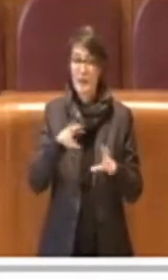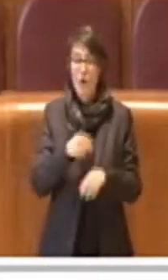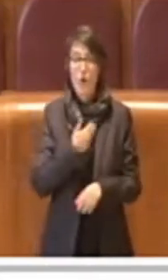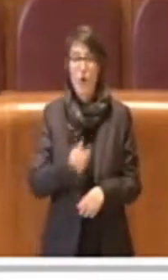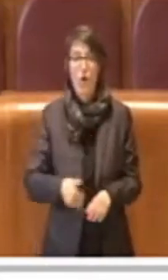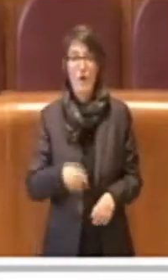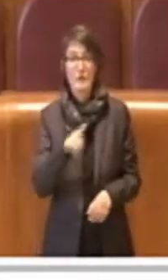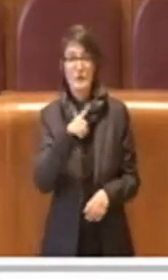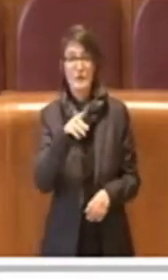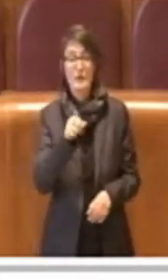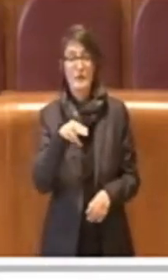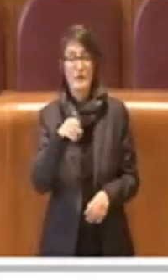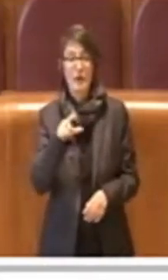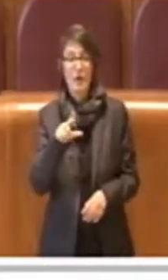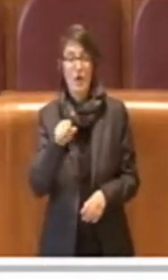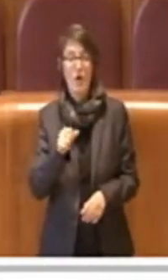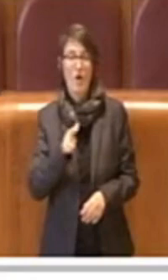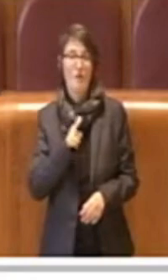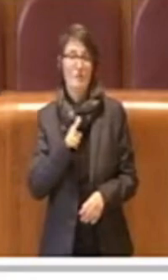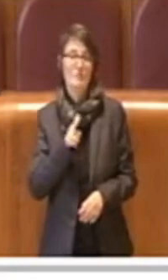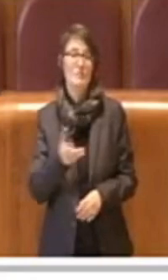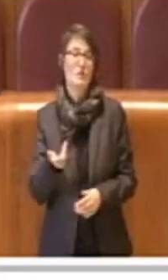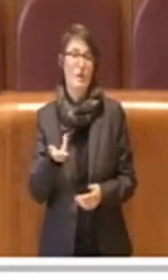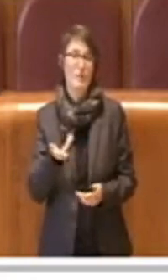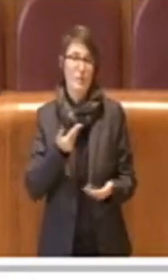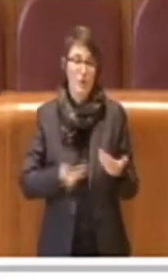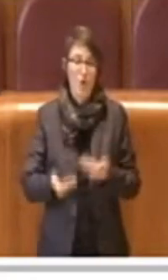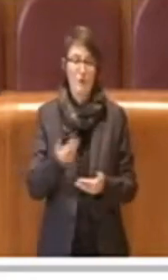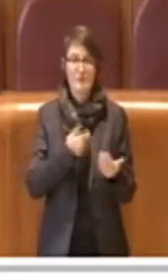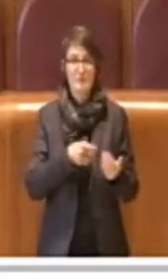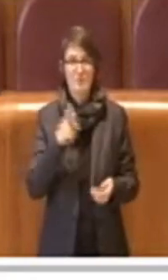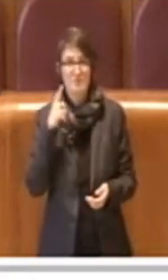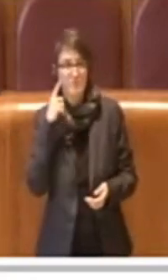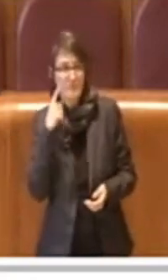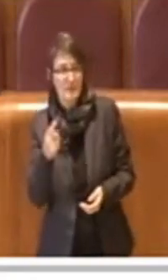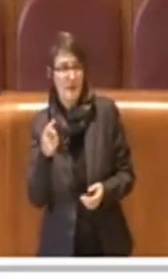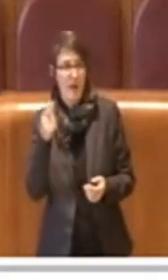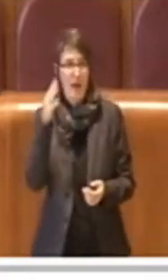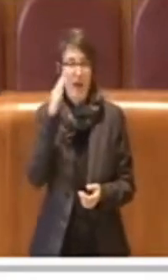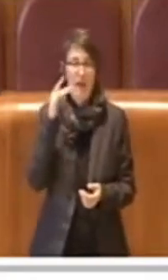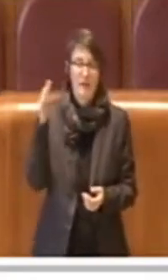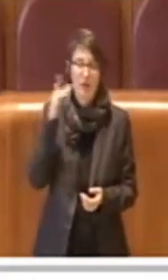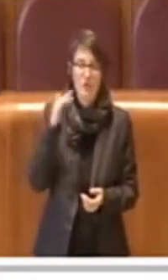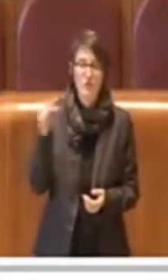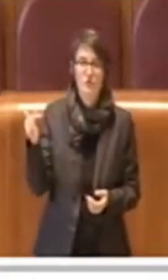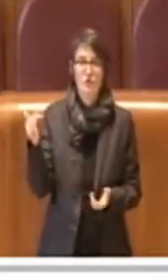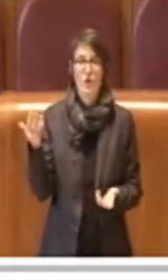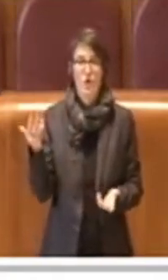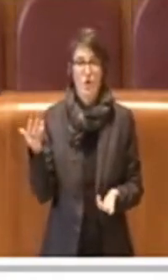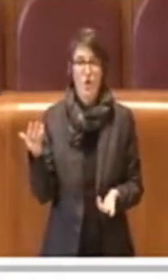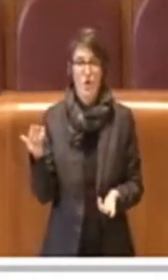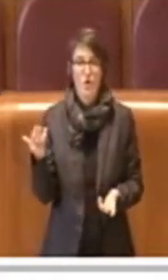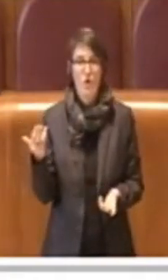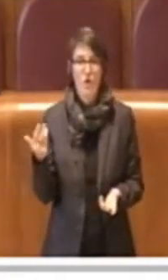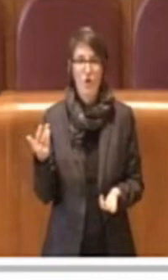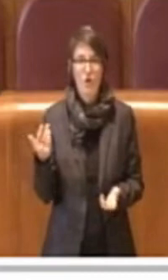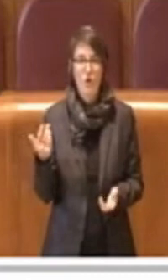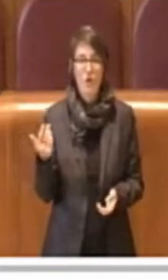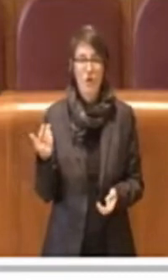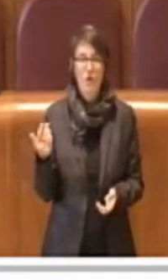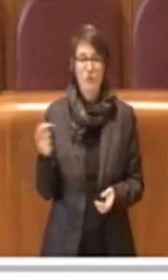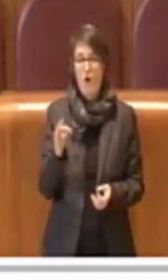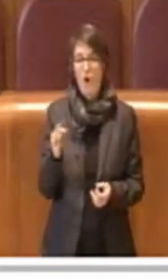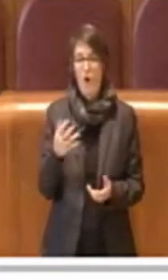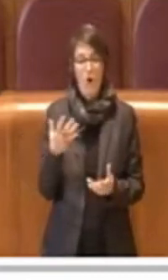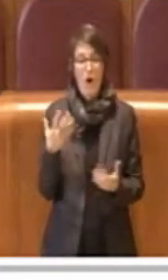abbiamo condiviso ogni tipo di spunto, di azione appunto su questa